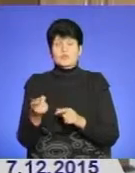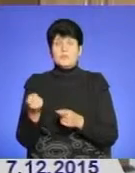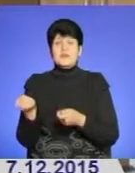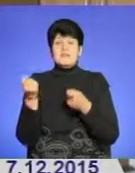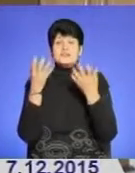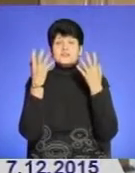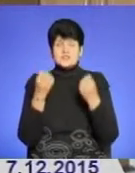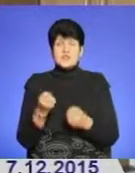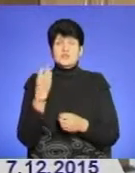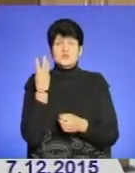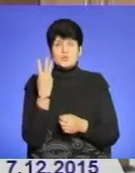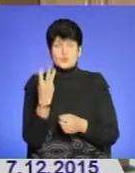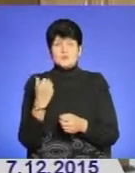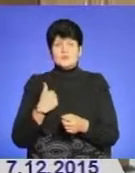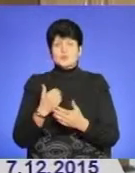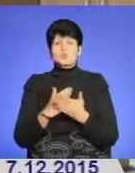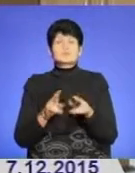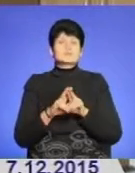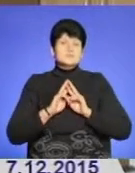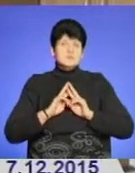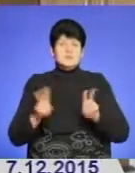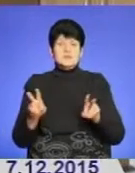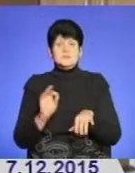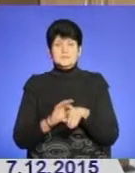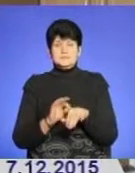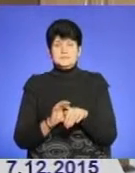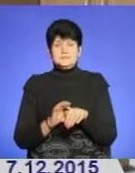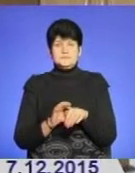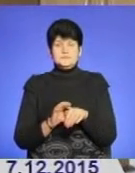ще троє військовослужбовців з аналогічними діагнозами.